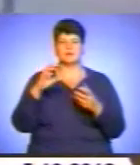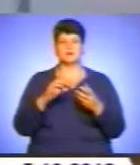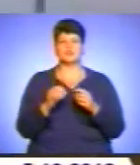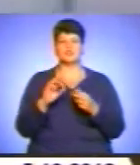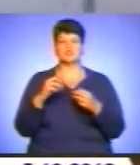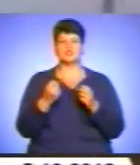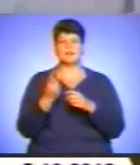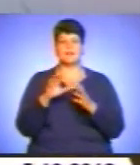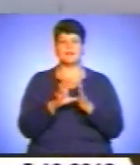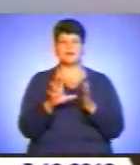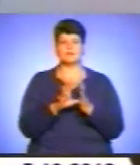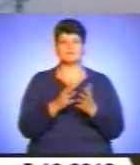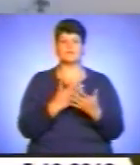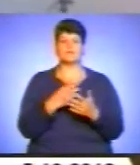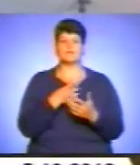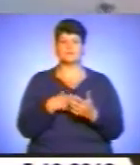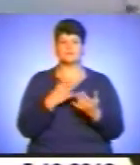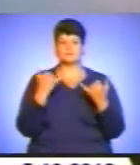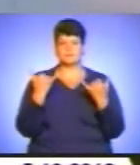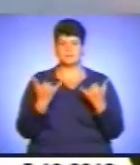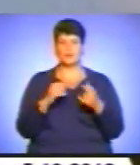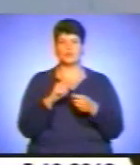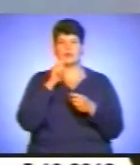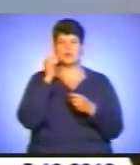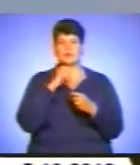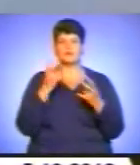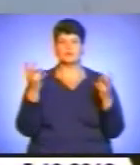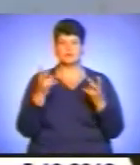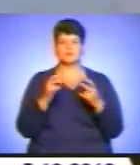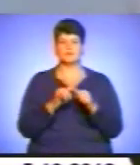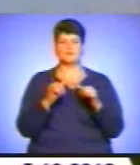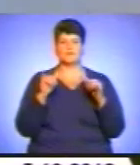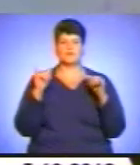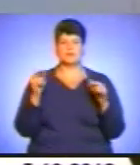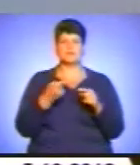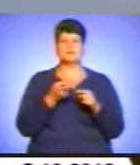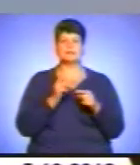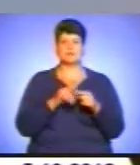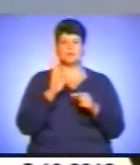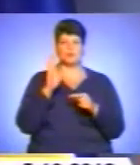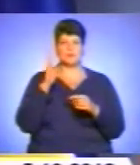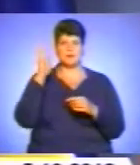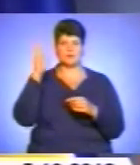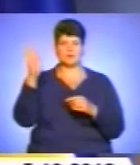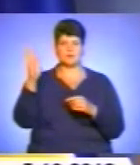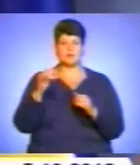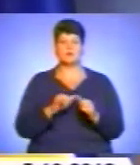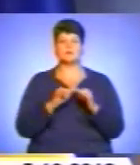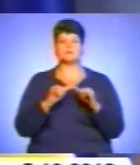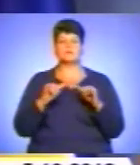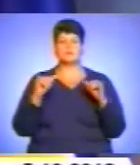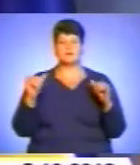актуальна сьогодні. Президент переконаний, Україні необхідно їх розвивати, адже за ними майбутнє. Розвитие